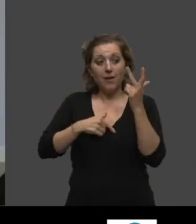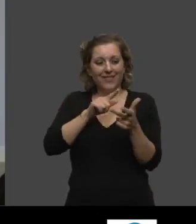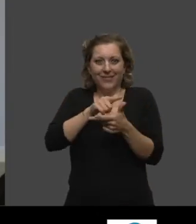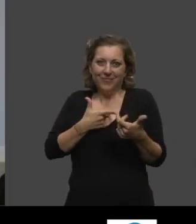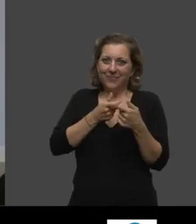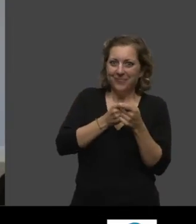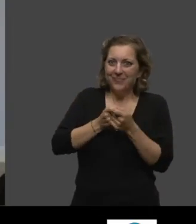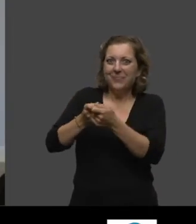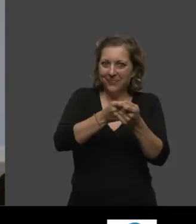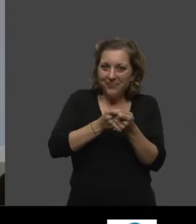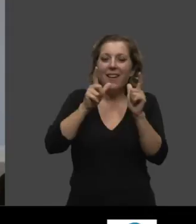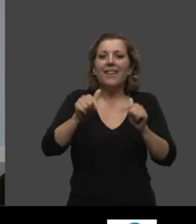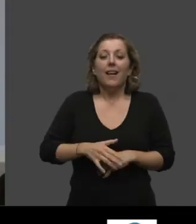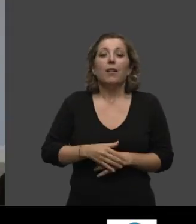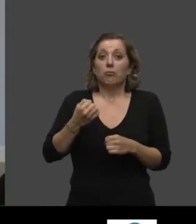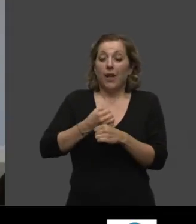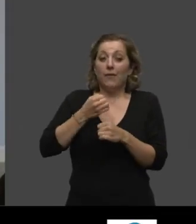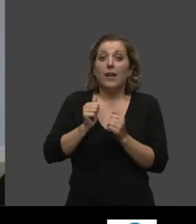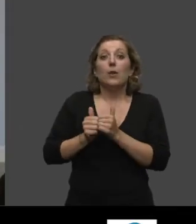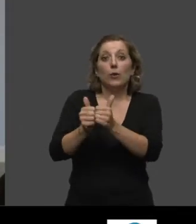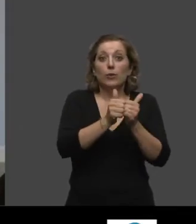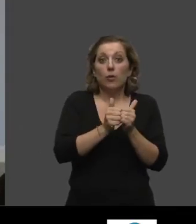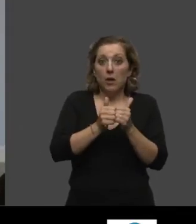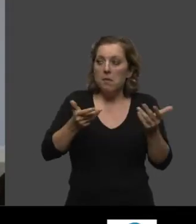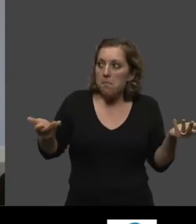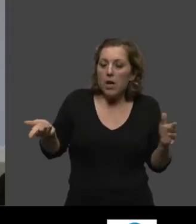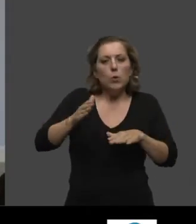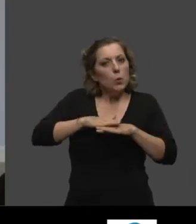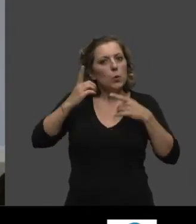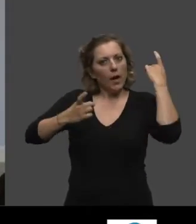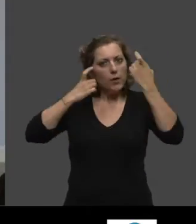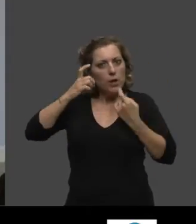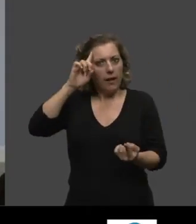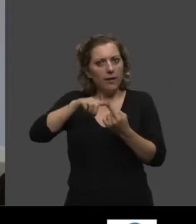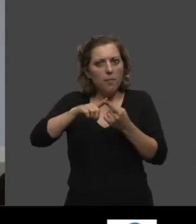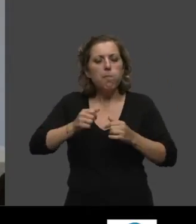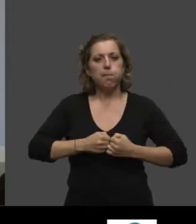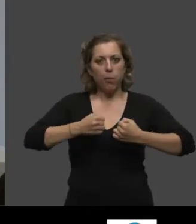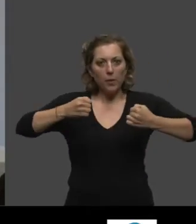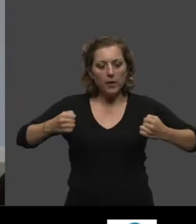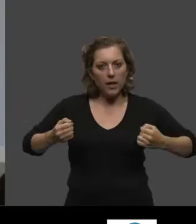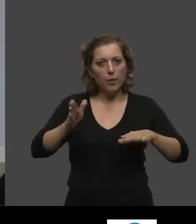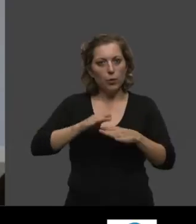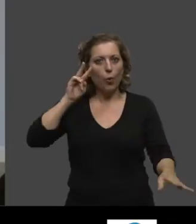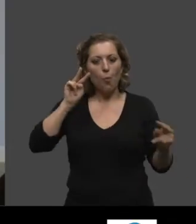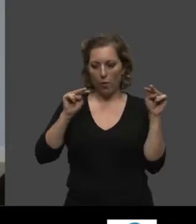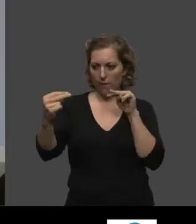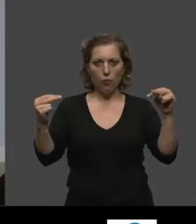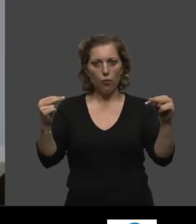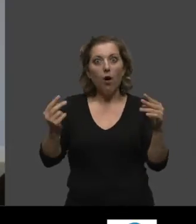Gatta. Et nous avons mené une réflexion pour aborder le thème de l'obésité sous un œil différent.